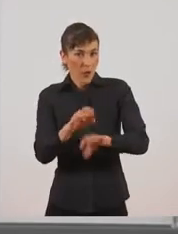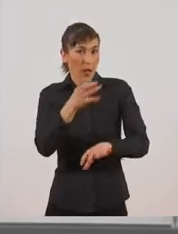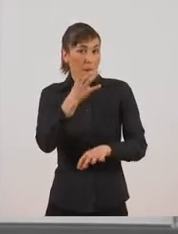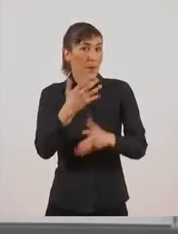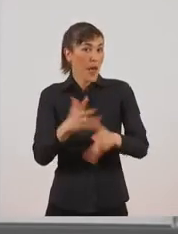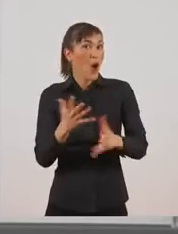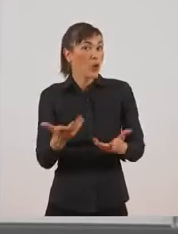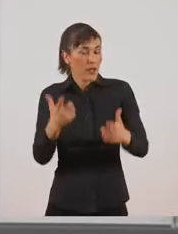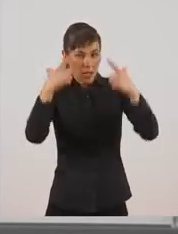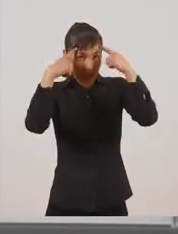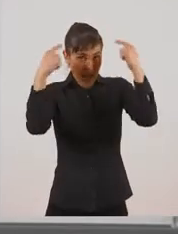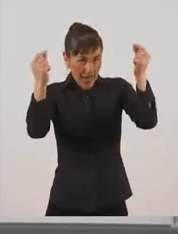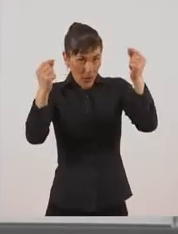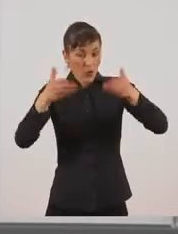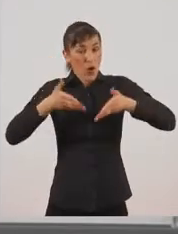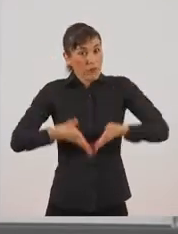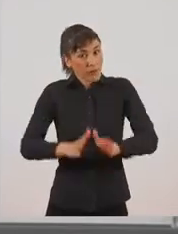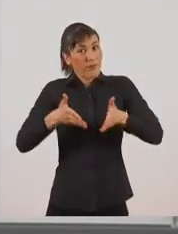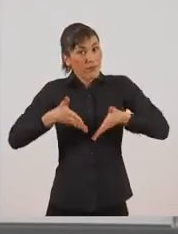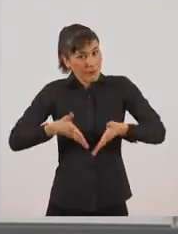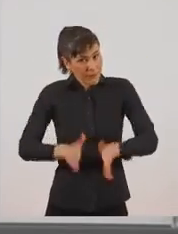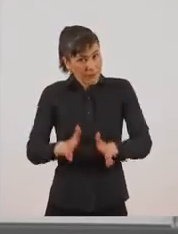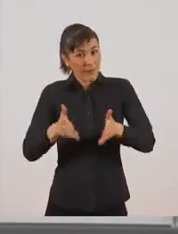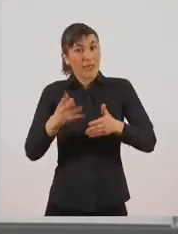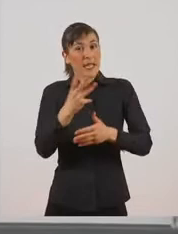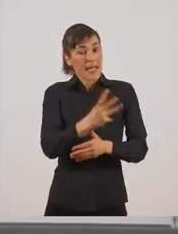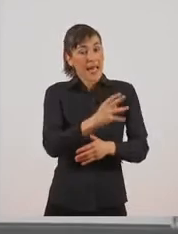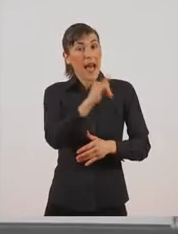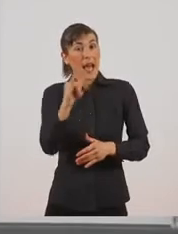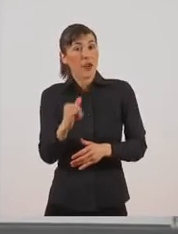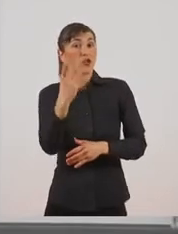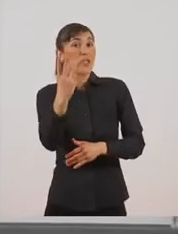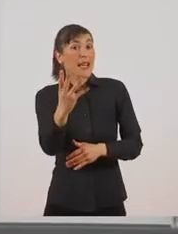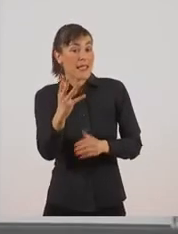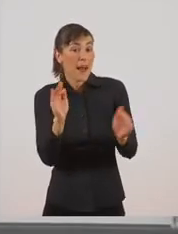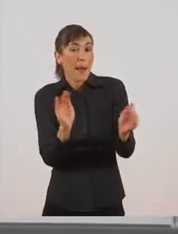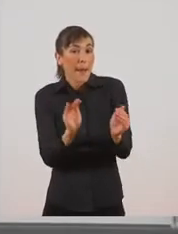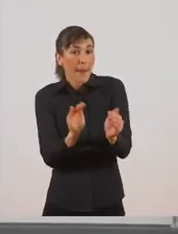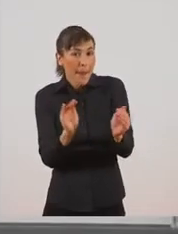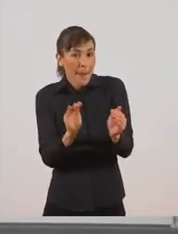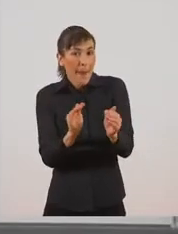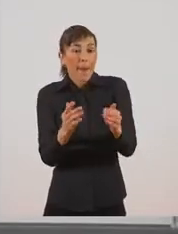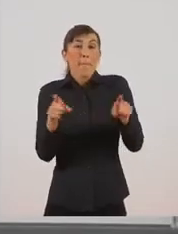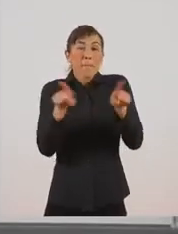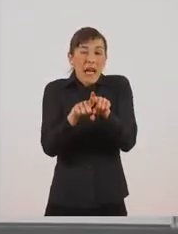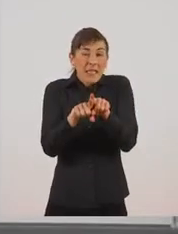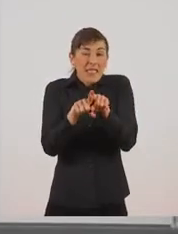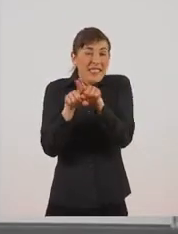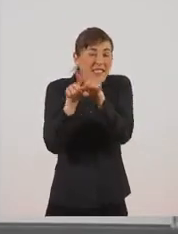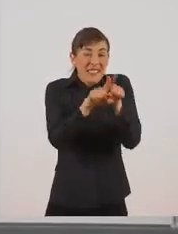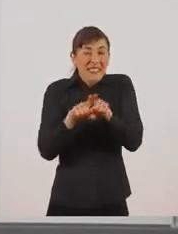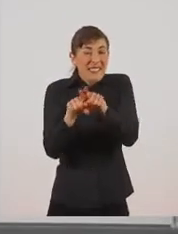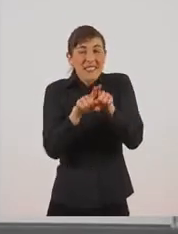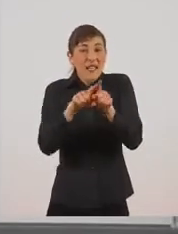τα οποία μένουν με τους γονείς τους μέχρι να γίνουν τουλάχιστον ένα